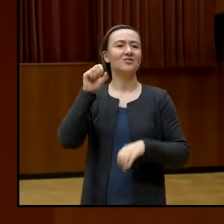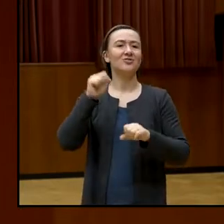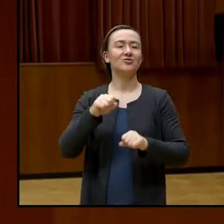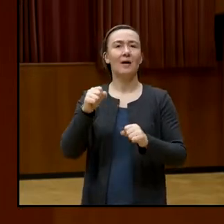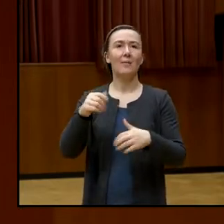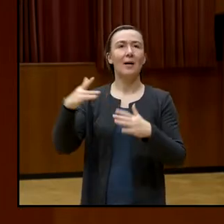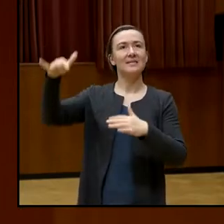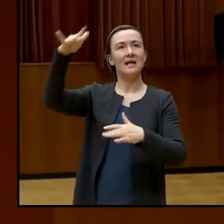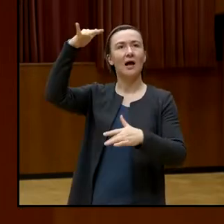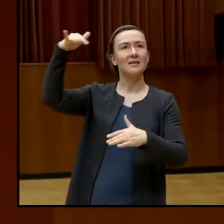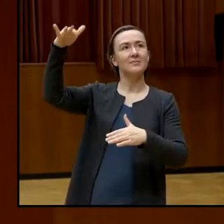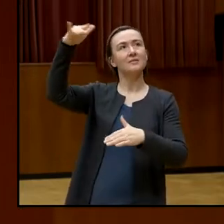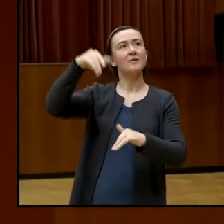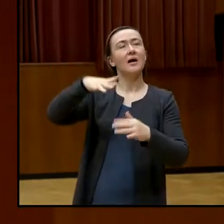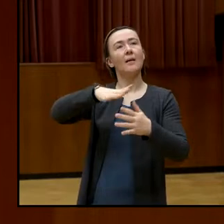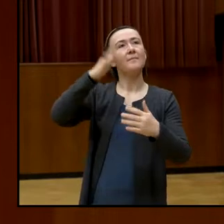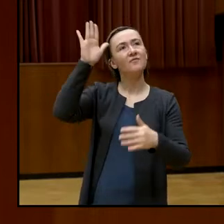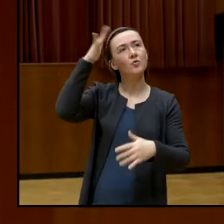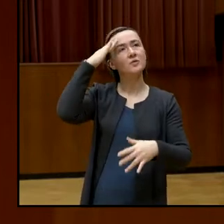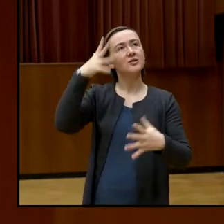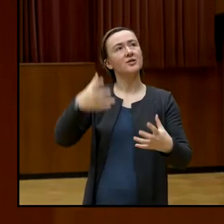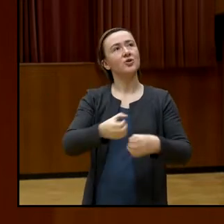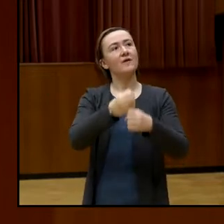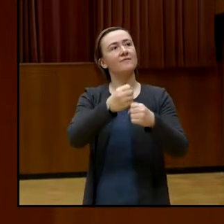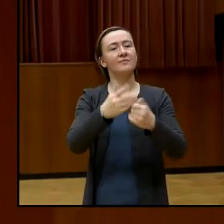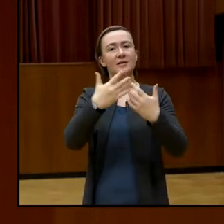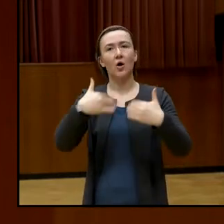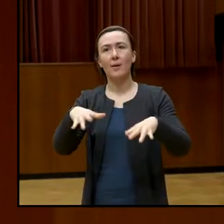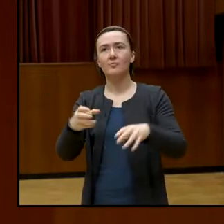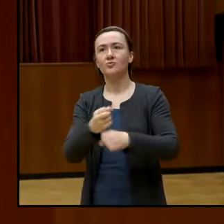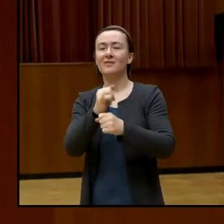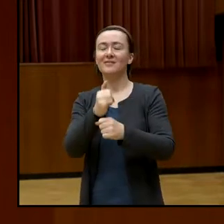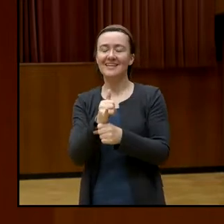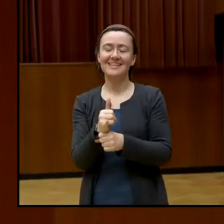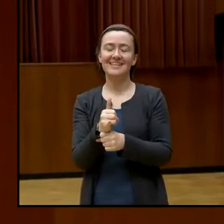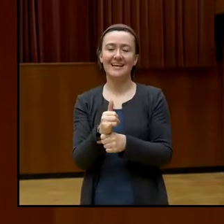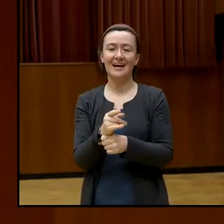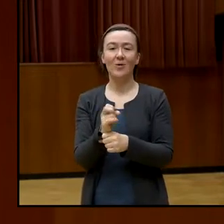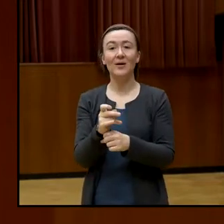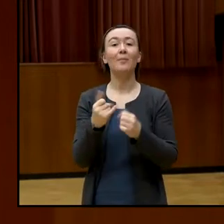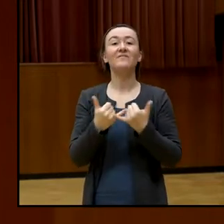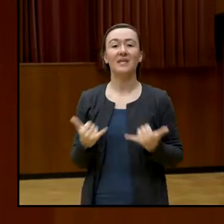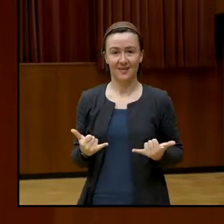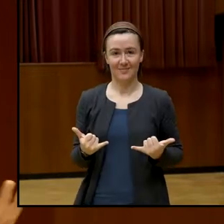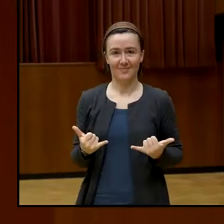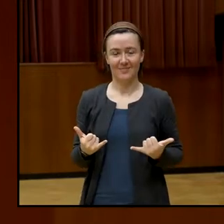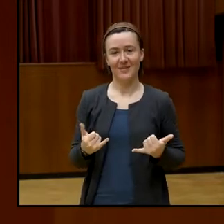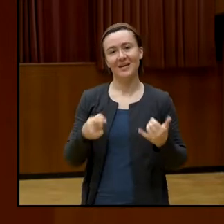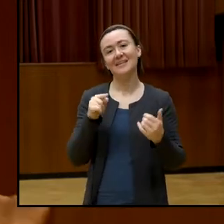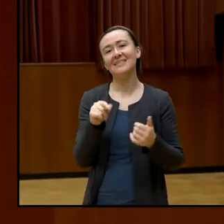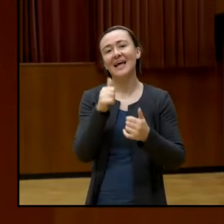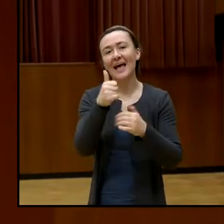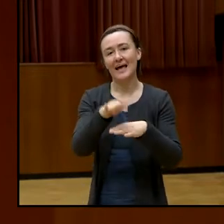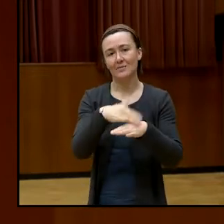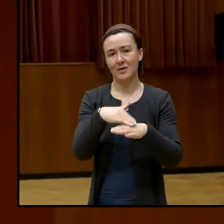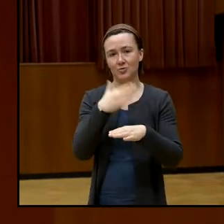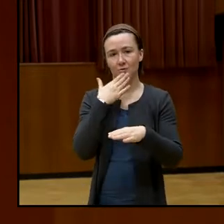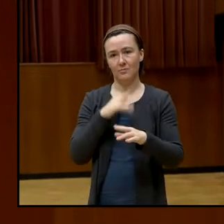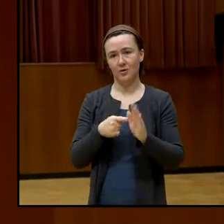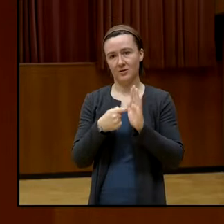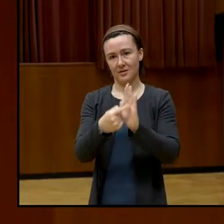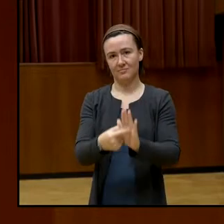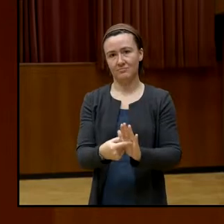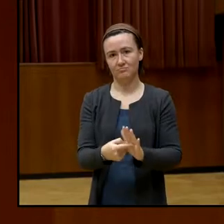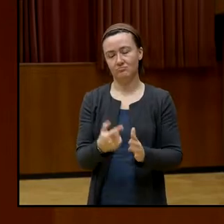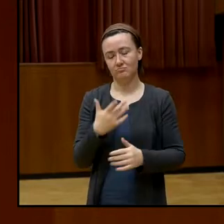müssen Bewusstseinschaft, wir müssen Räumerschaft, wir müssen und müssen und müssen. Ja, okay, wie? Und das ist nur ein Beispiel, das ich Ihnen mitgeben möchte,